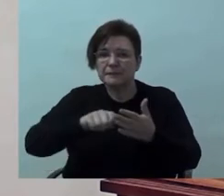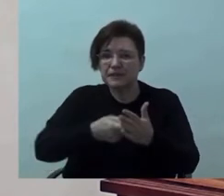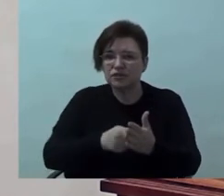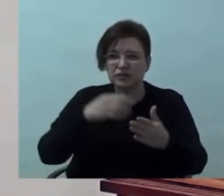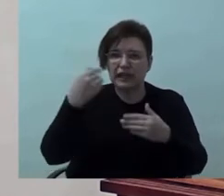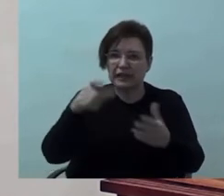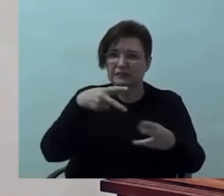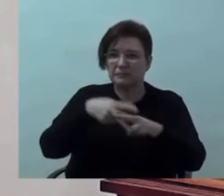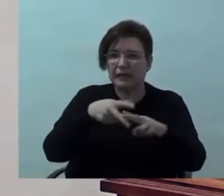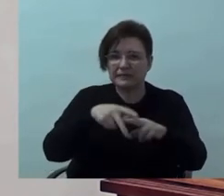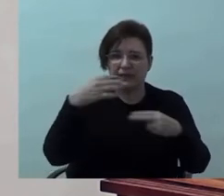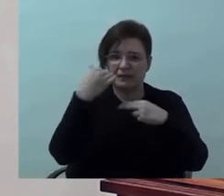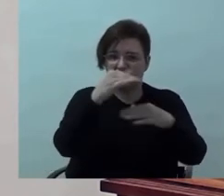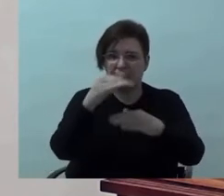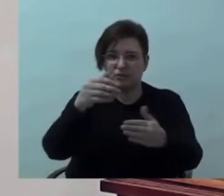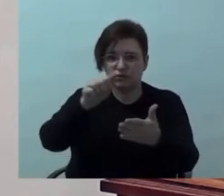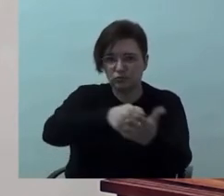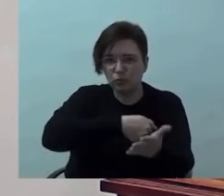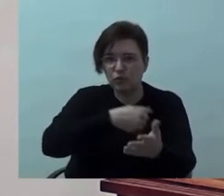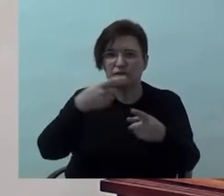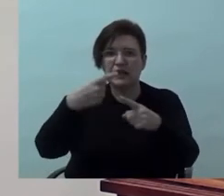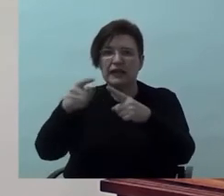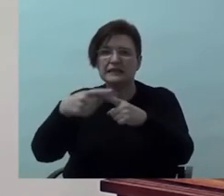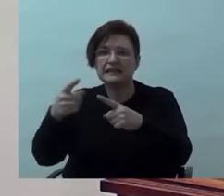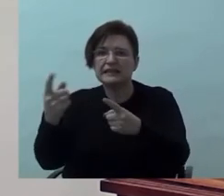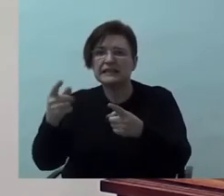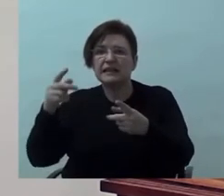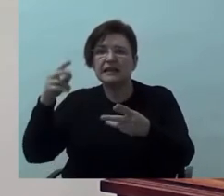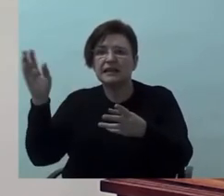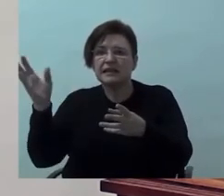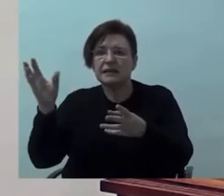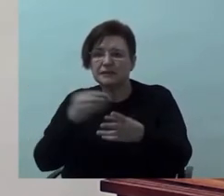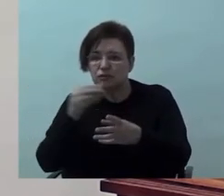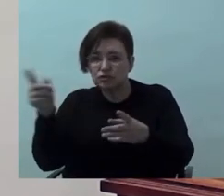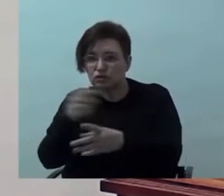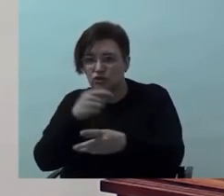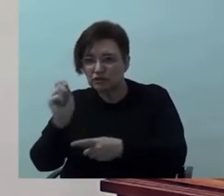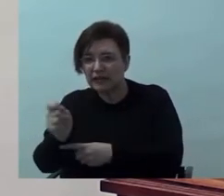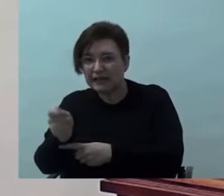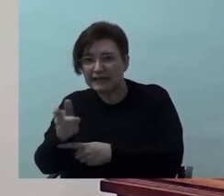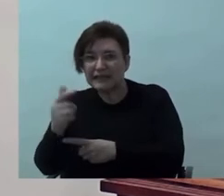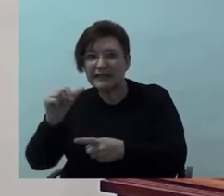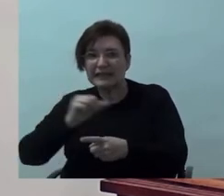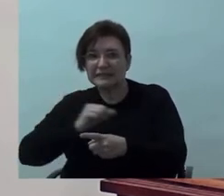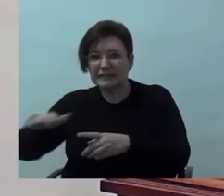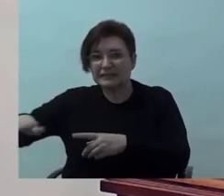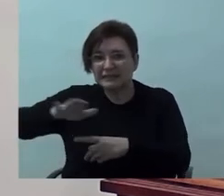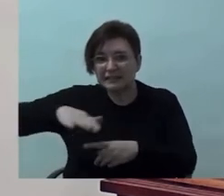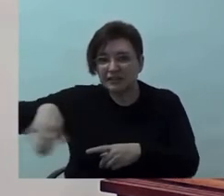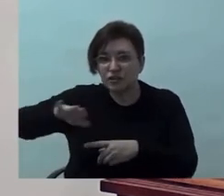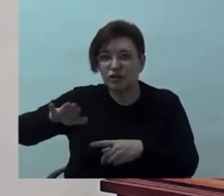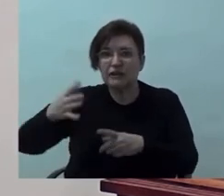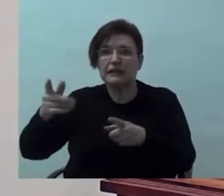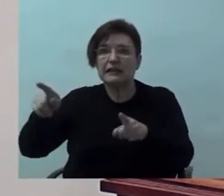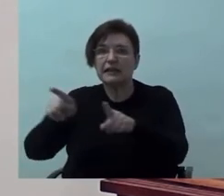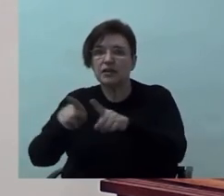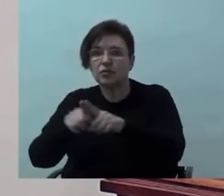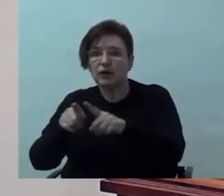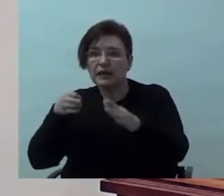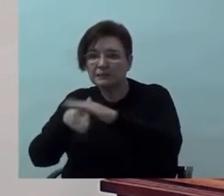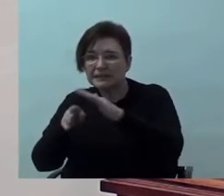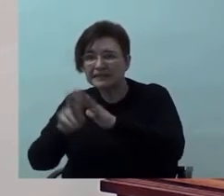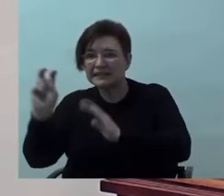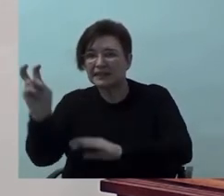municipi, a tenir desgranats els motius pels quals el ioga és tan complicat al territori, en definitiva, a invertir recursos humans i econòmics per